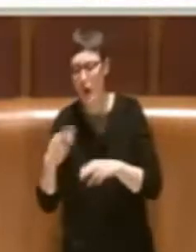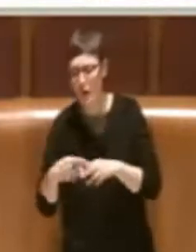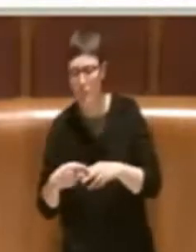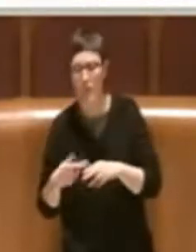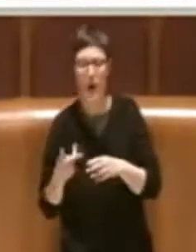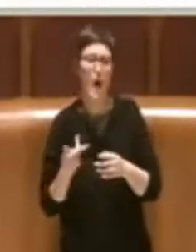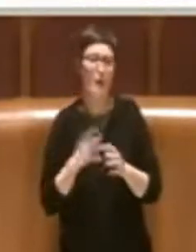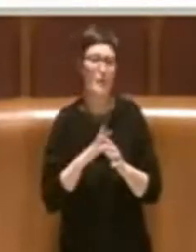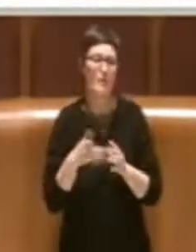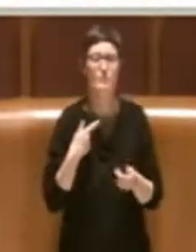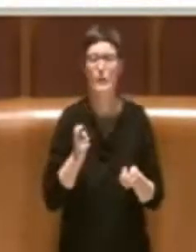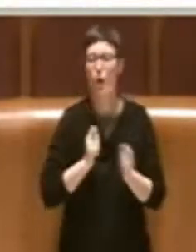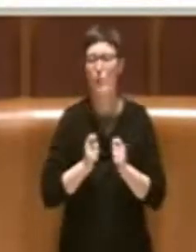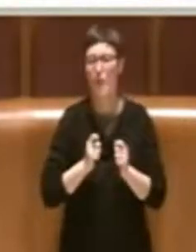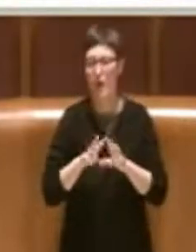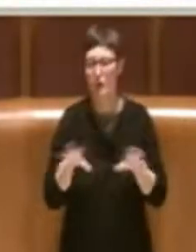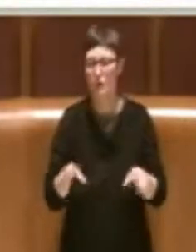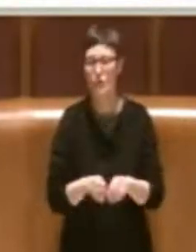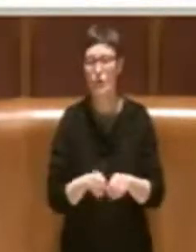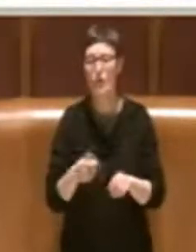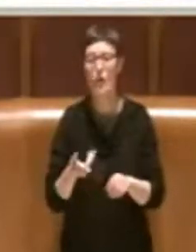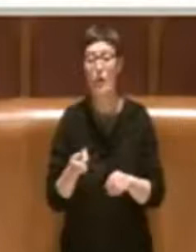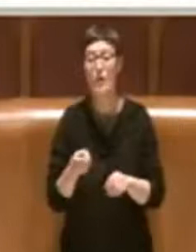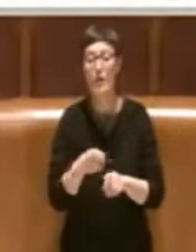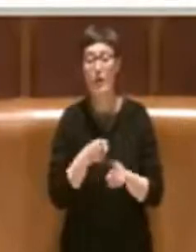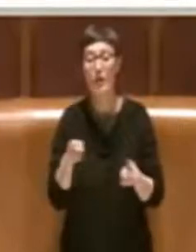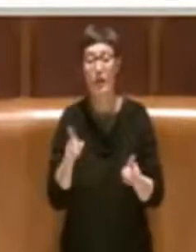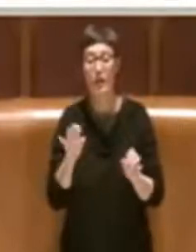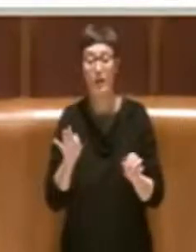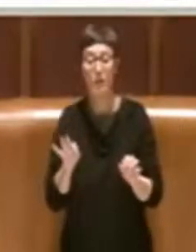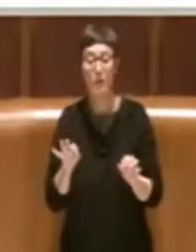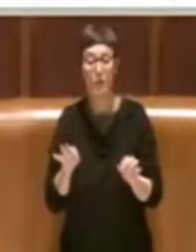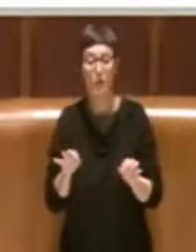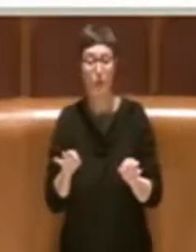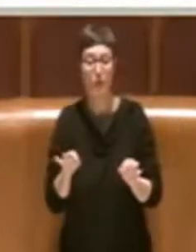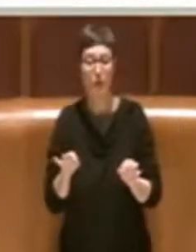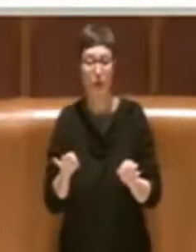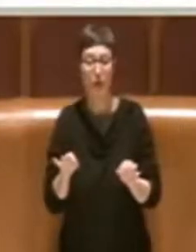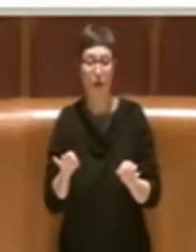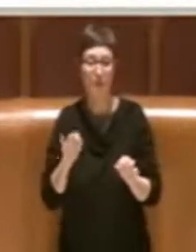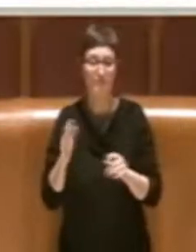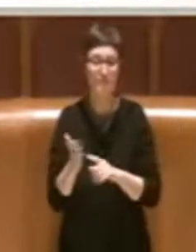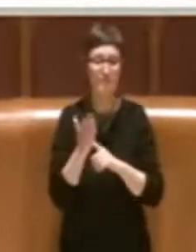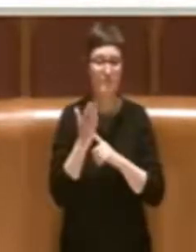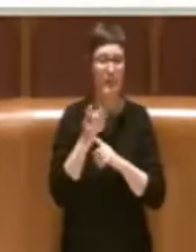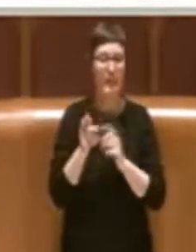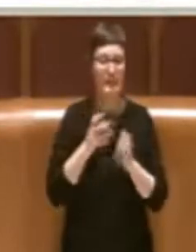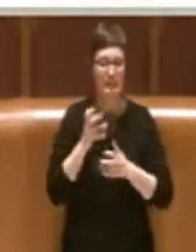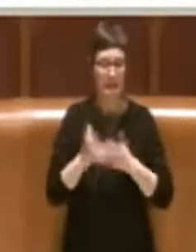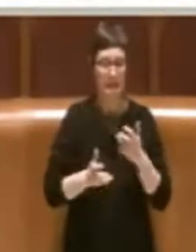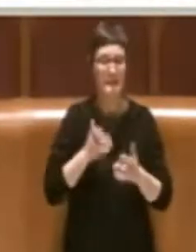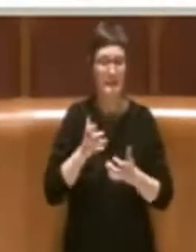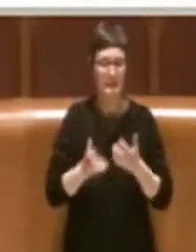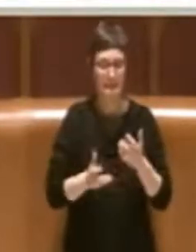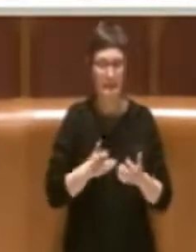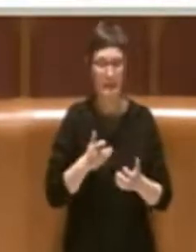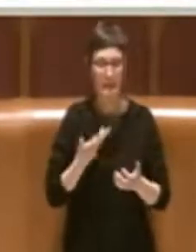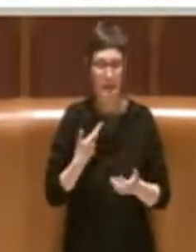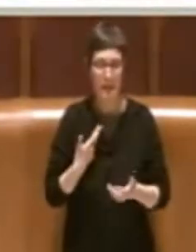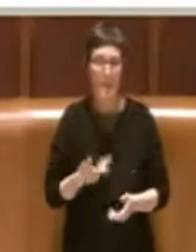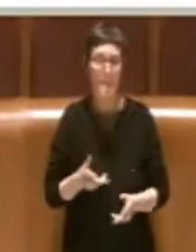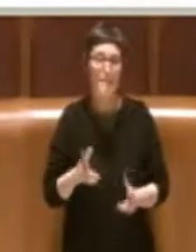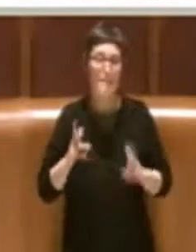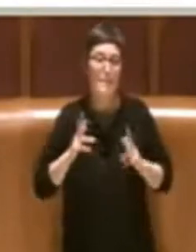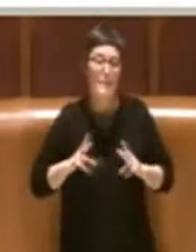sicuramente stanno rappresentando una crisi che noi speriamo non porti alla chiusura di